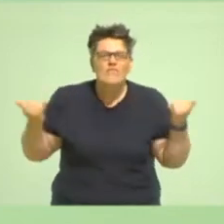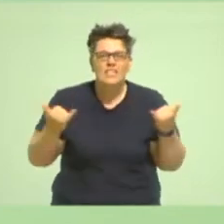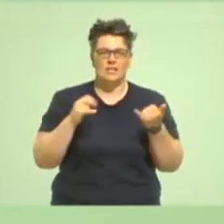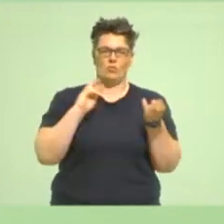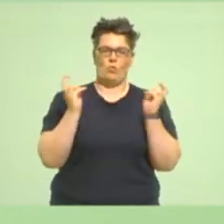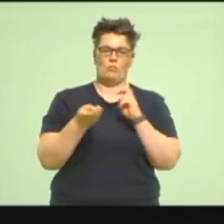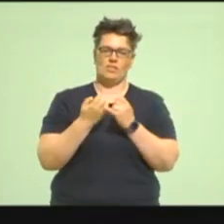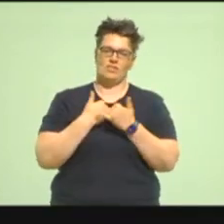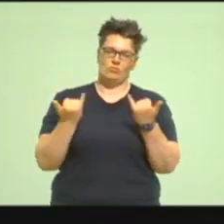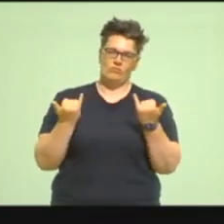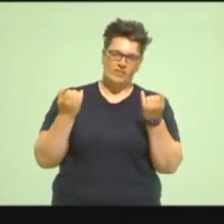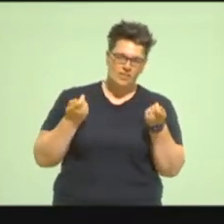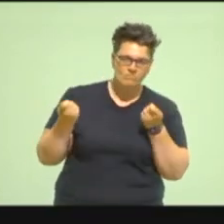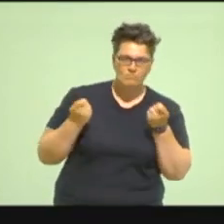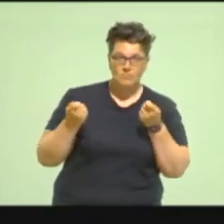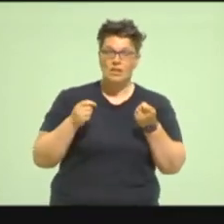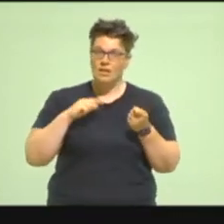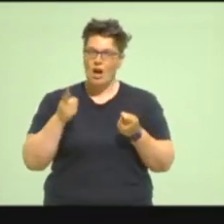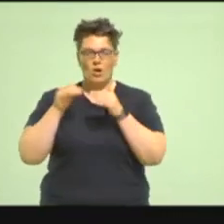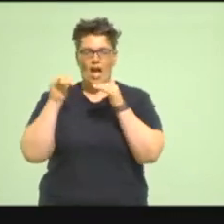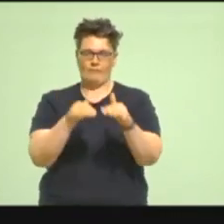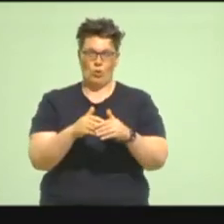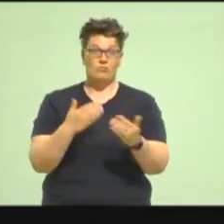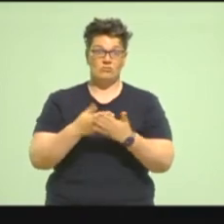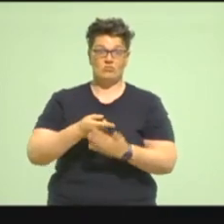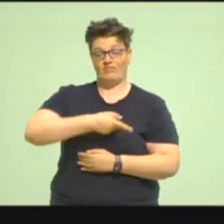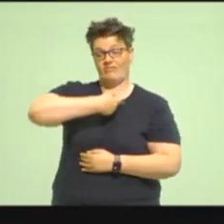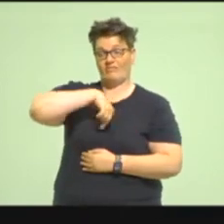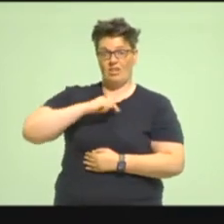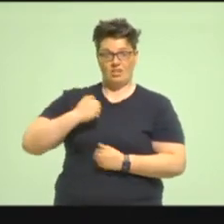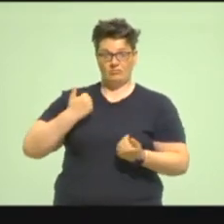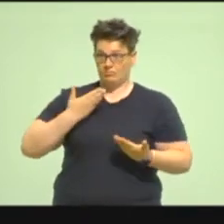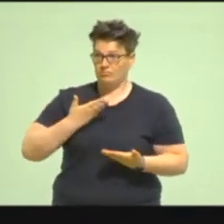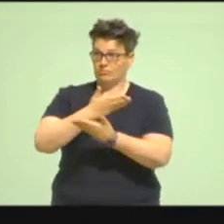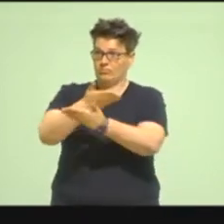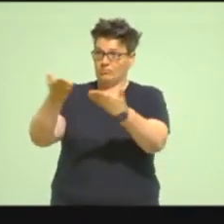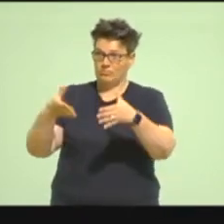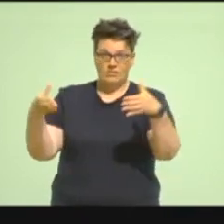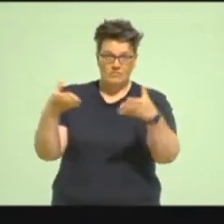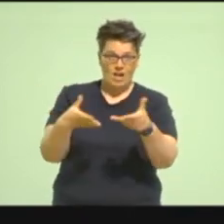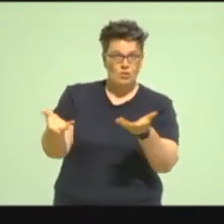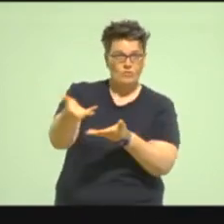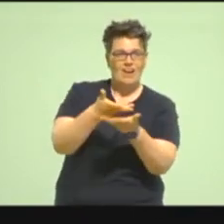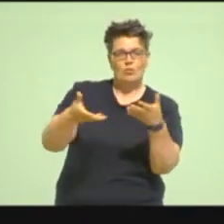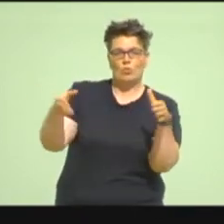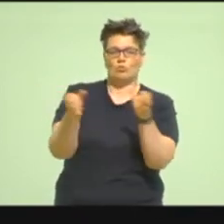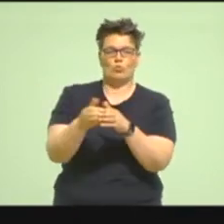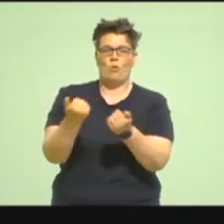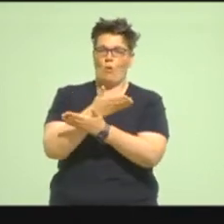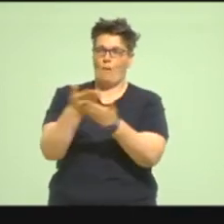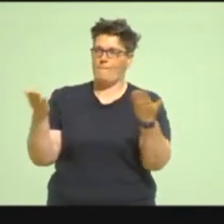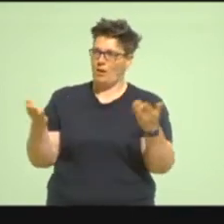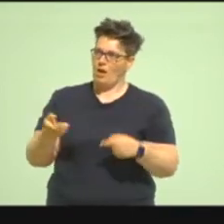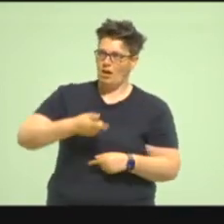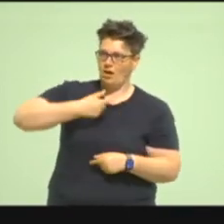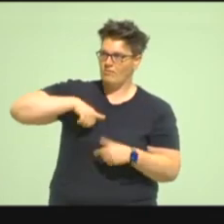wird. Dafür machen wir euch als Verhandlungsgruppe, als Landesvorstand, dafür mache